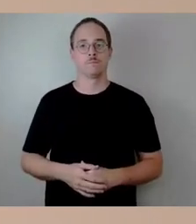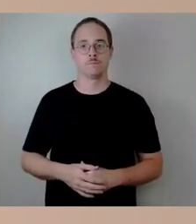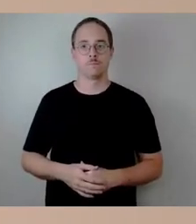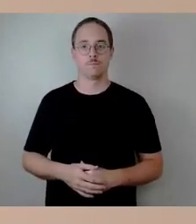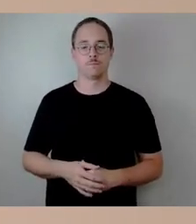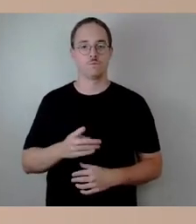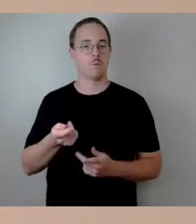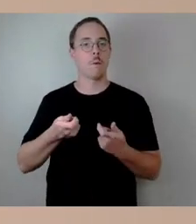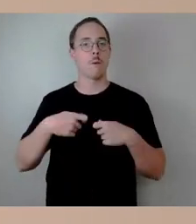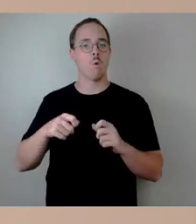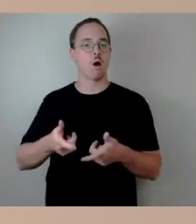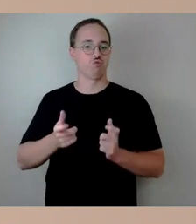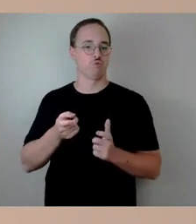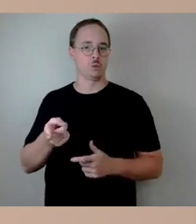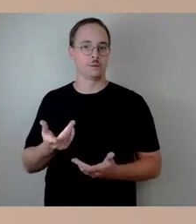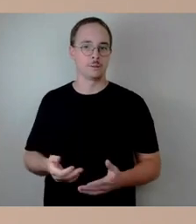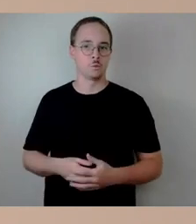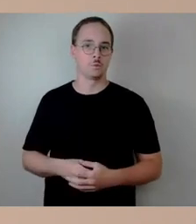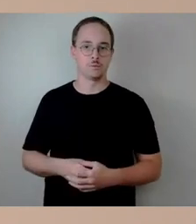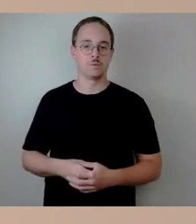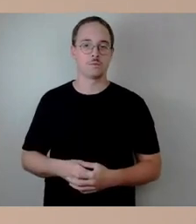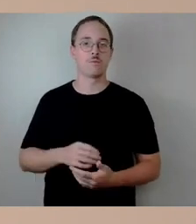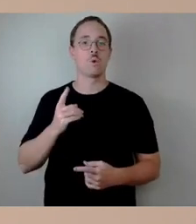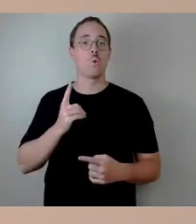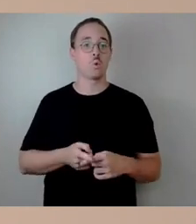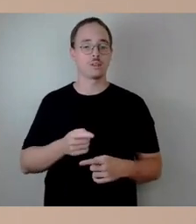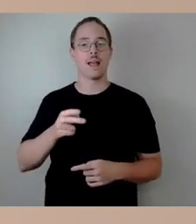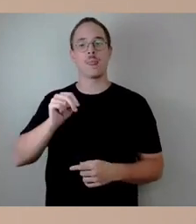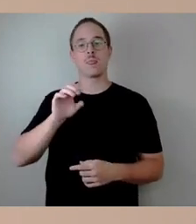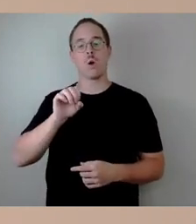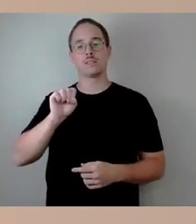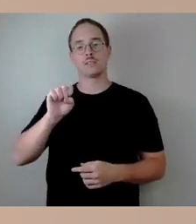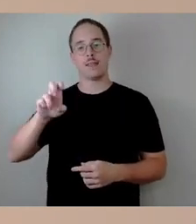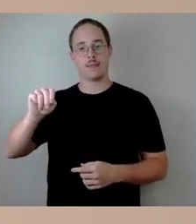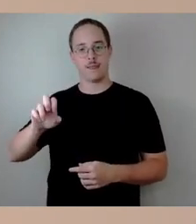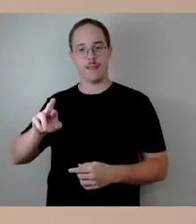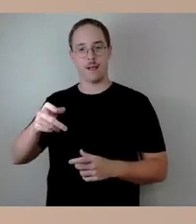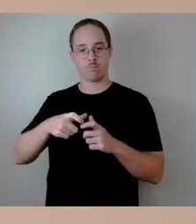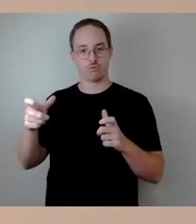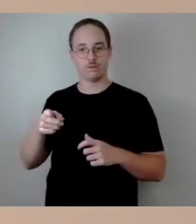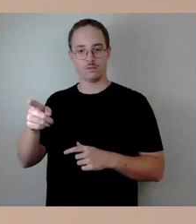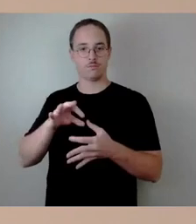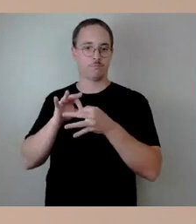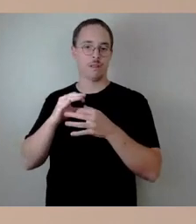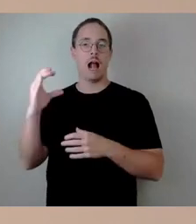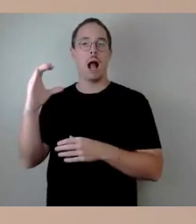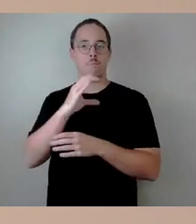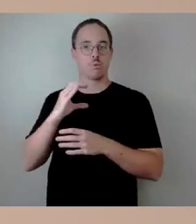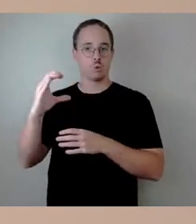Stadtrat und im Rahmen der Campuslinie die Nossener Brücke als Ersatzneubau.